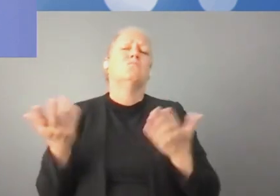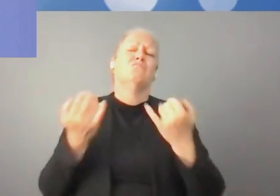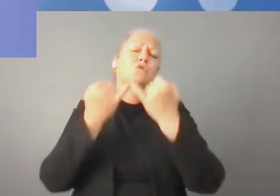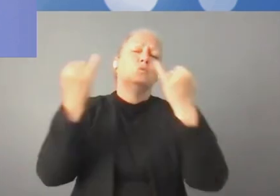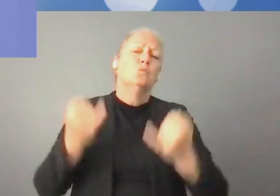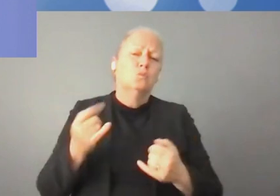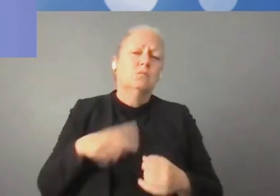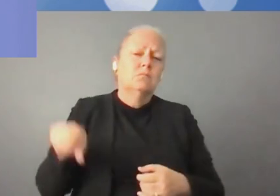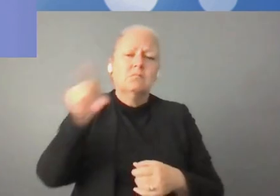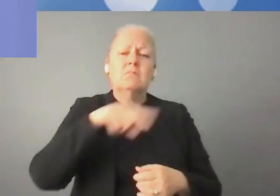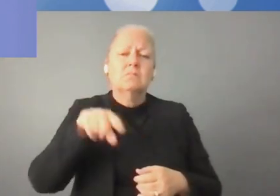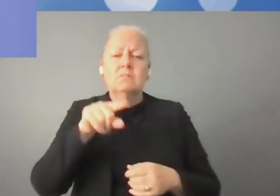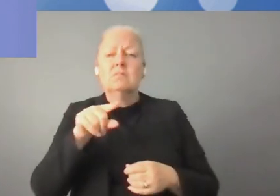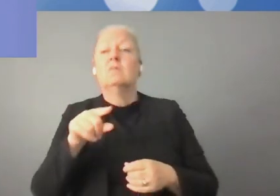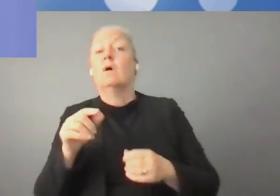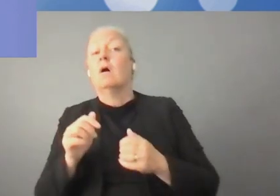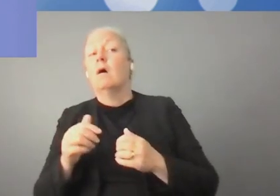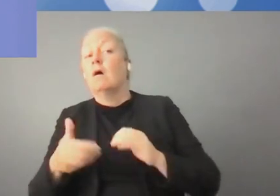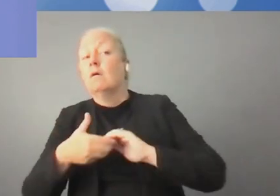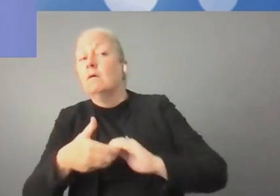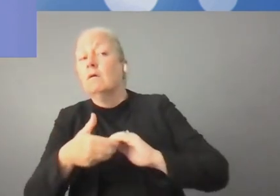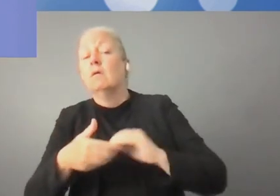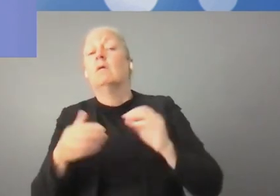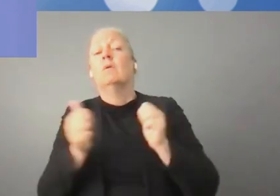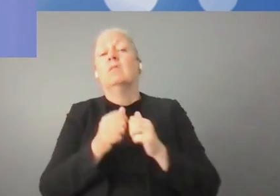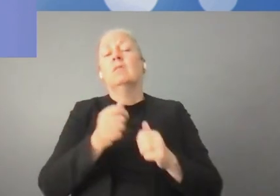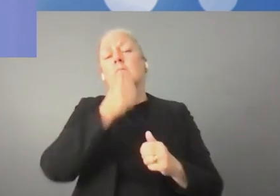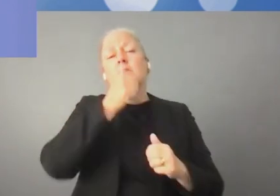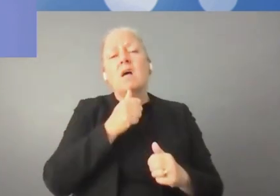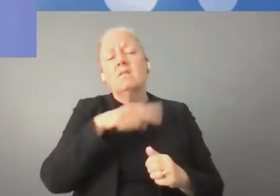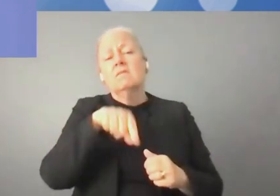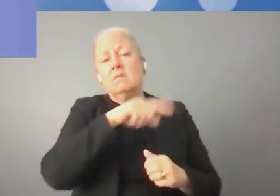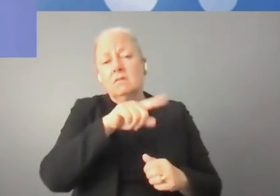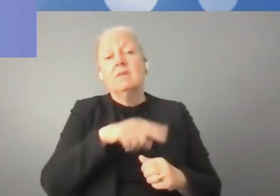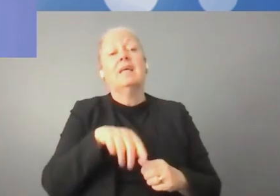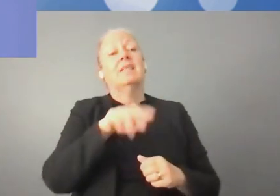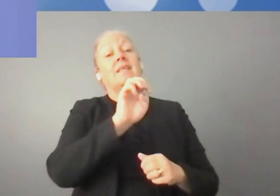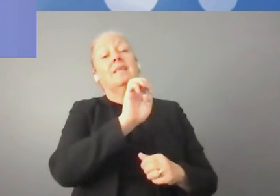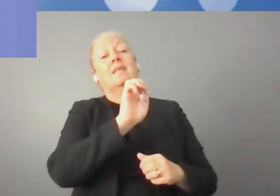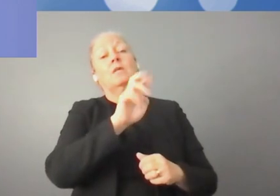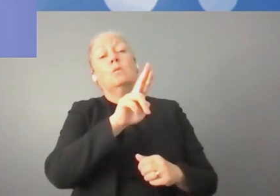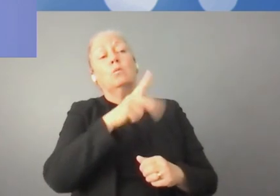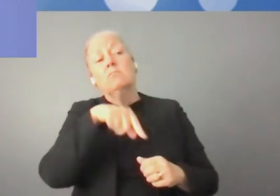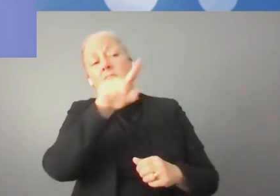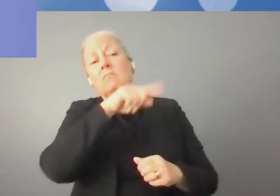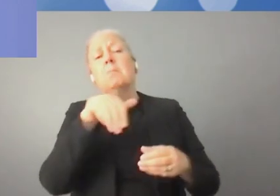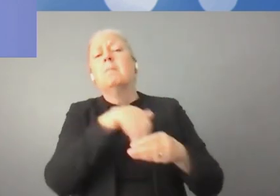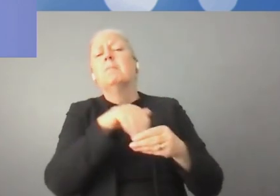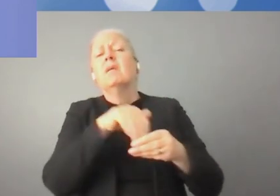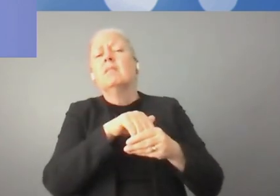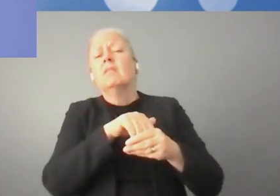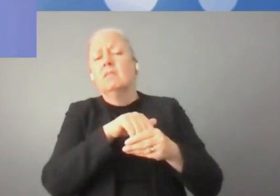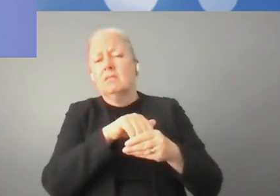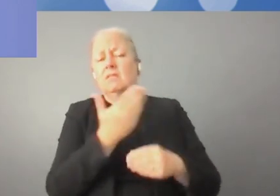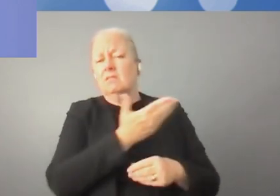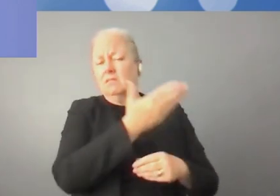d'avoir une industrie française du capital risque. Et là, il a fallu de l'intervention de l'État. Mais l'État n'est pas devenu capital risqueur. L'État doit